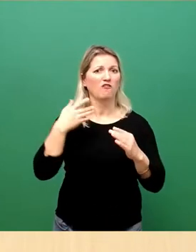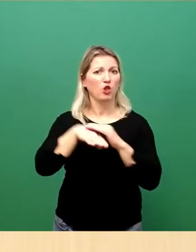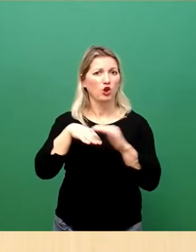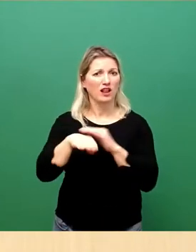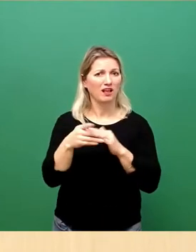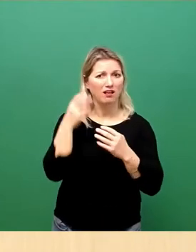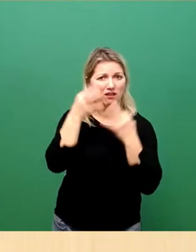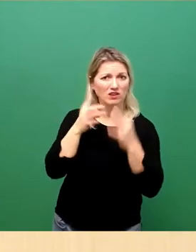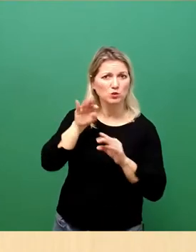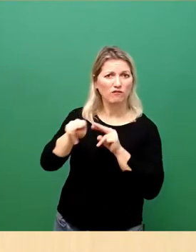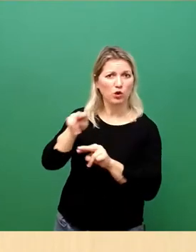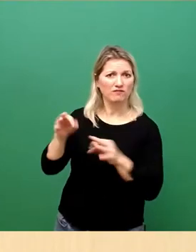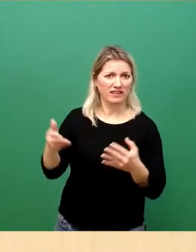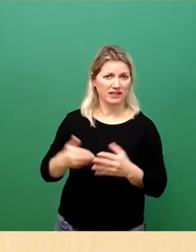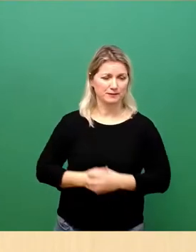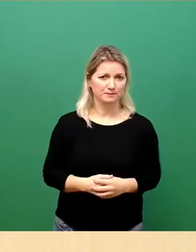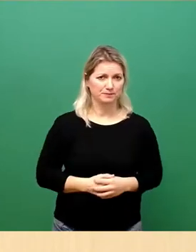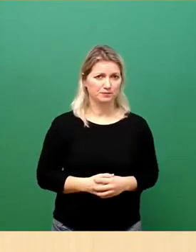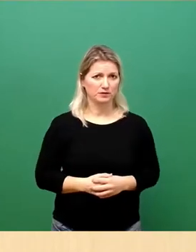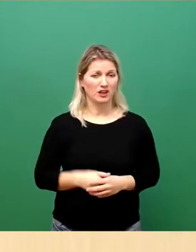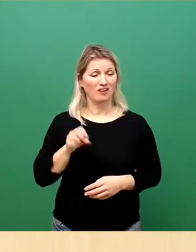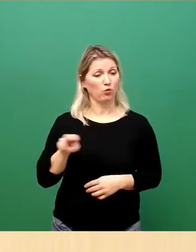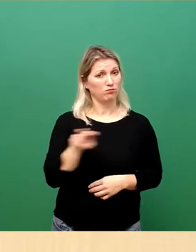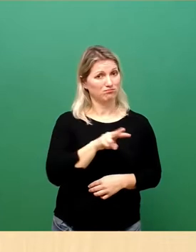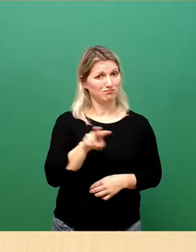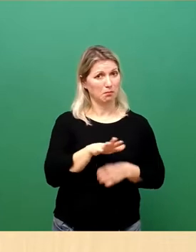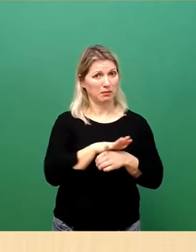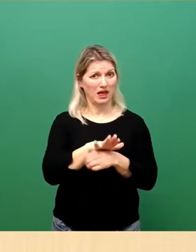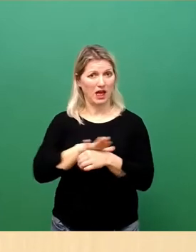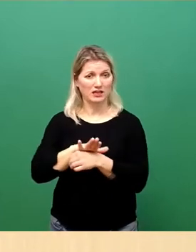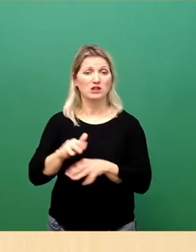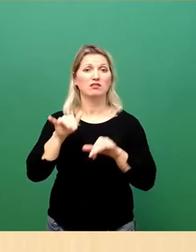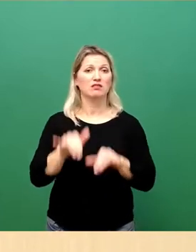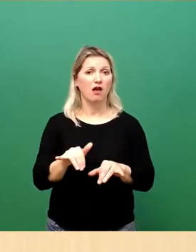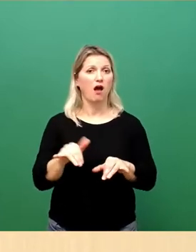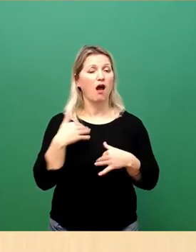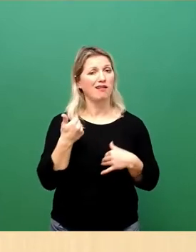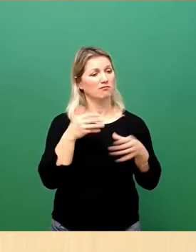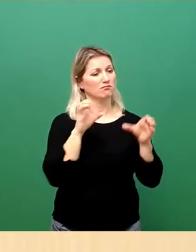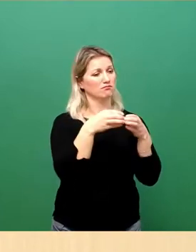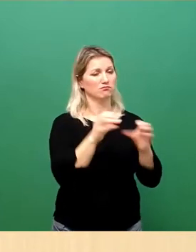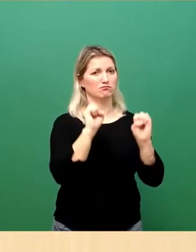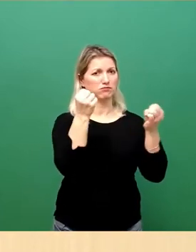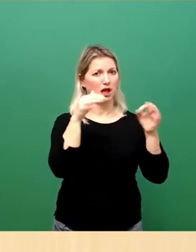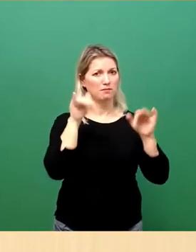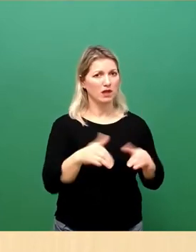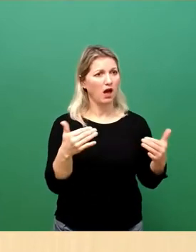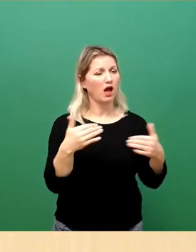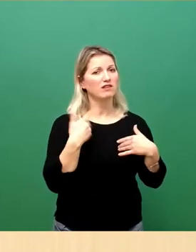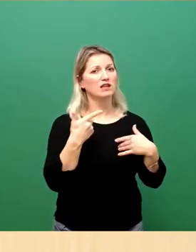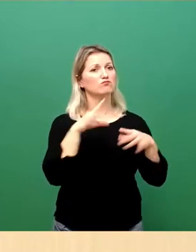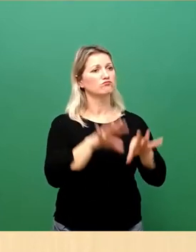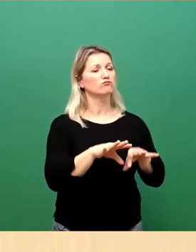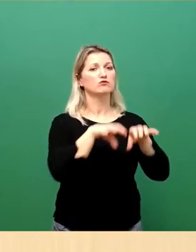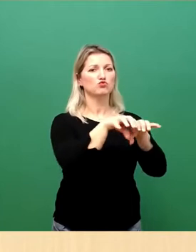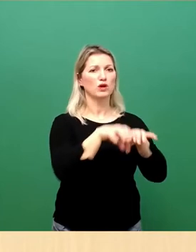Für beide Handlungsbereiche haben wir jeweils eine Taskforce bzw. Stabstrukturen gebildet und